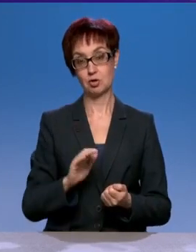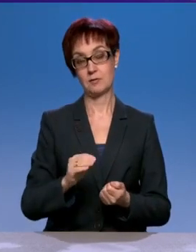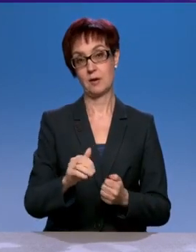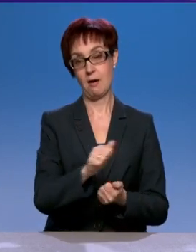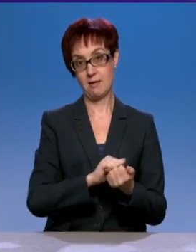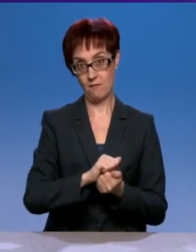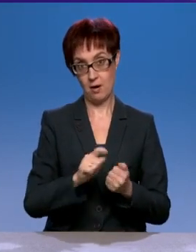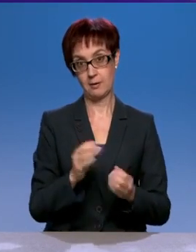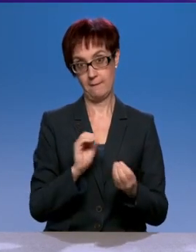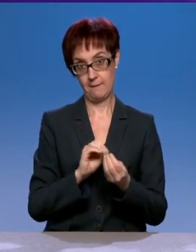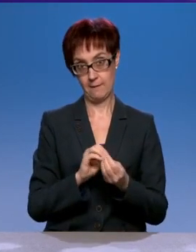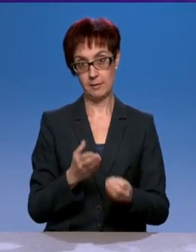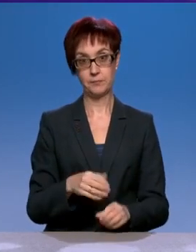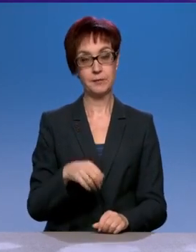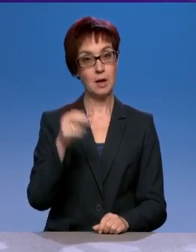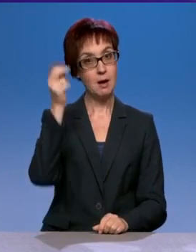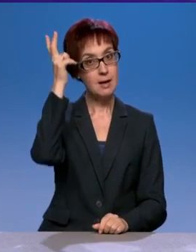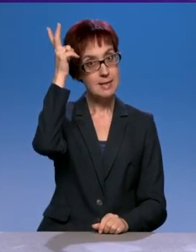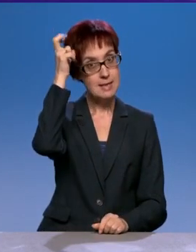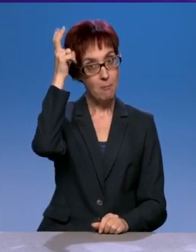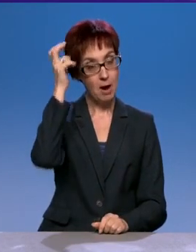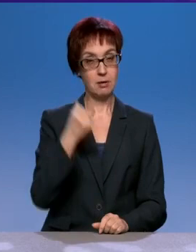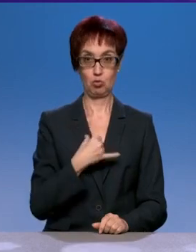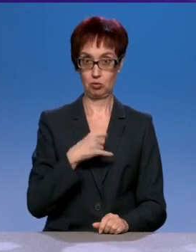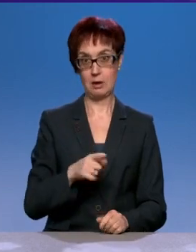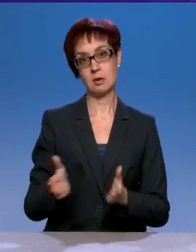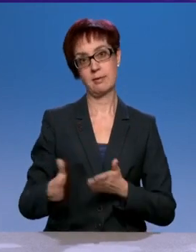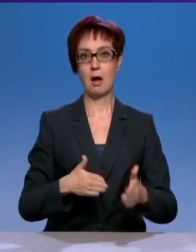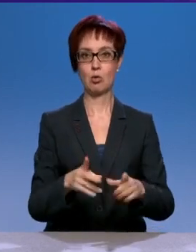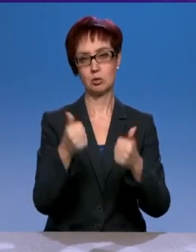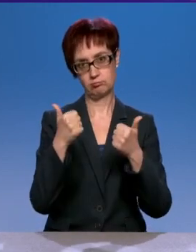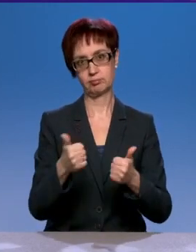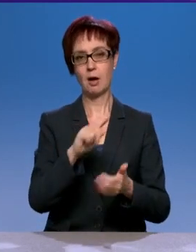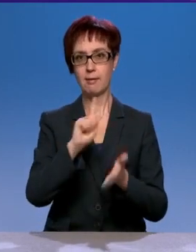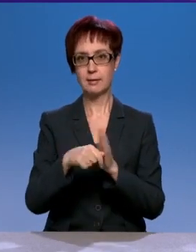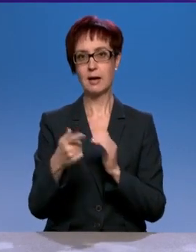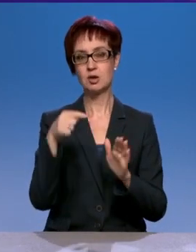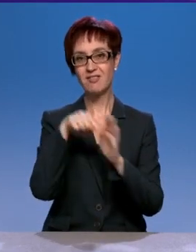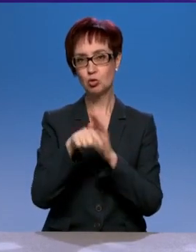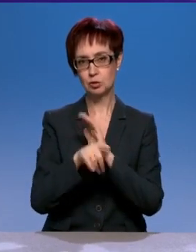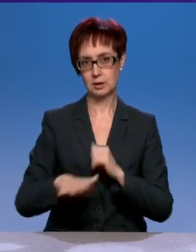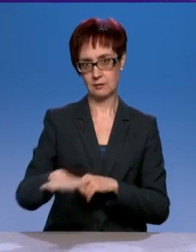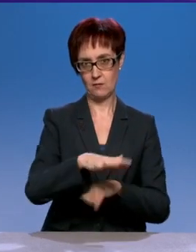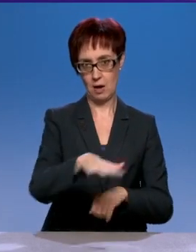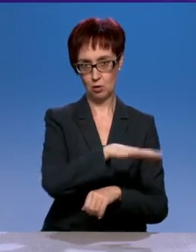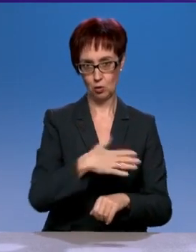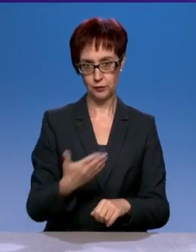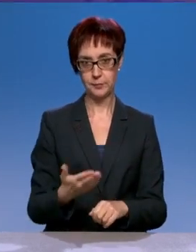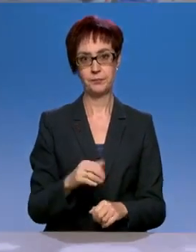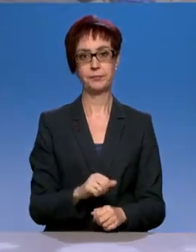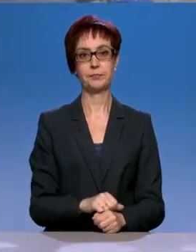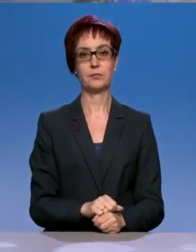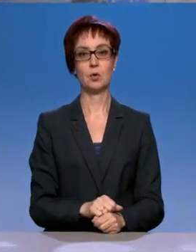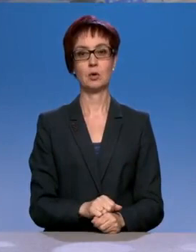У нас хорошие дороги. И даже во дворах. Астрахань. У нас почти спальный район. Ходят фуры, грузовики. Проезжая часть